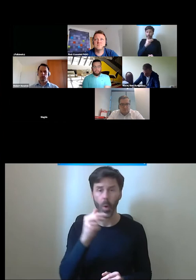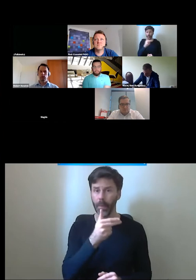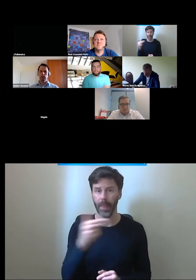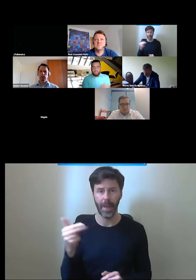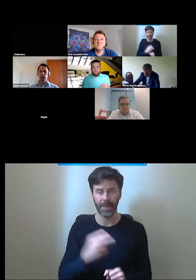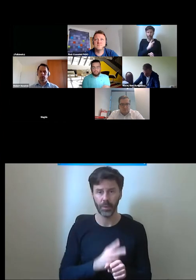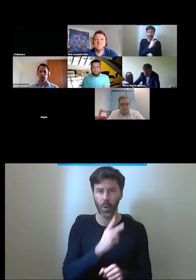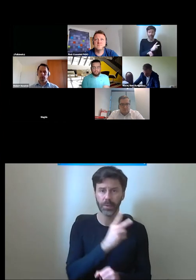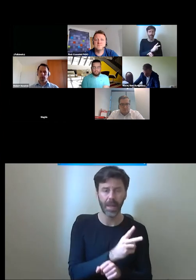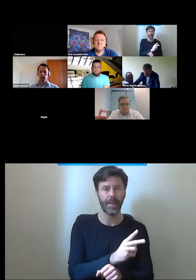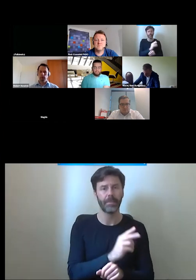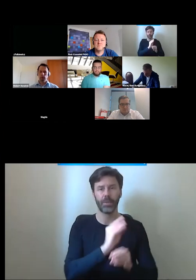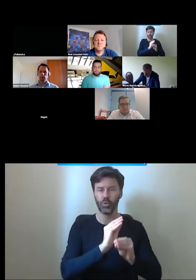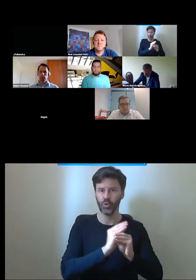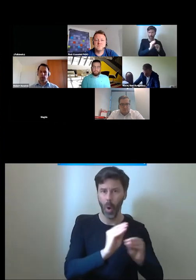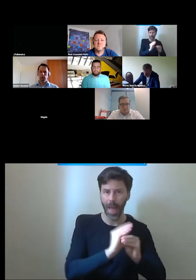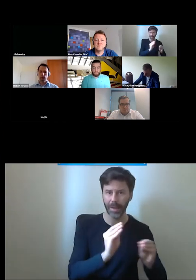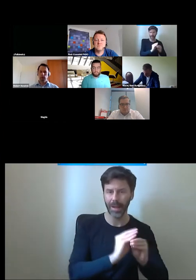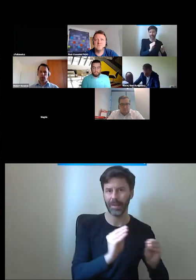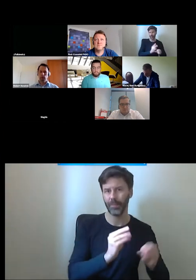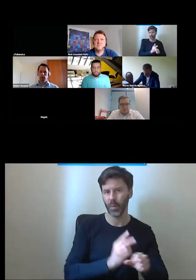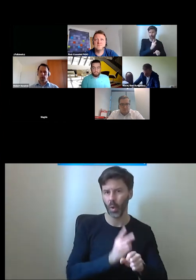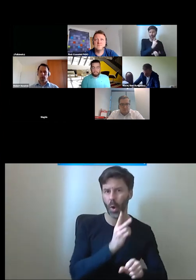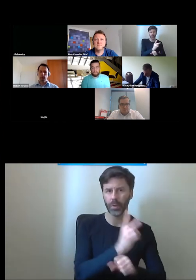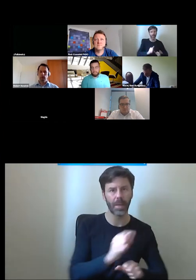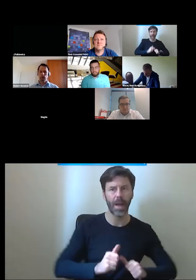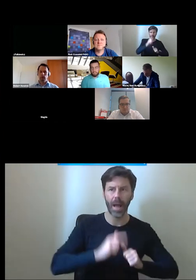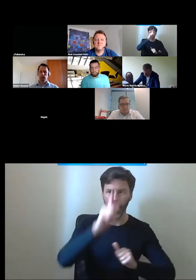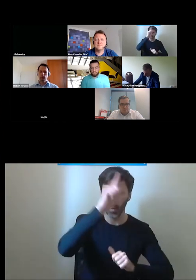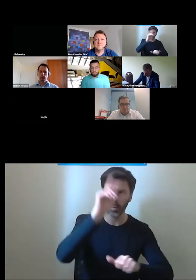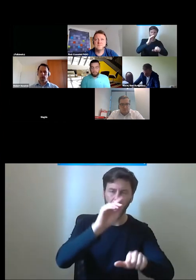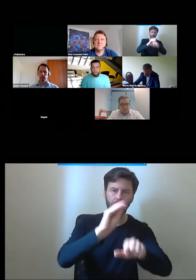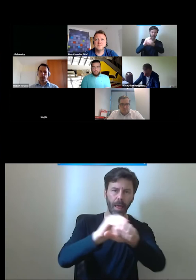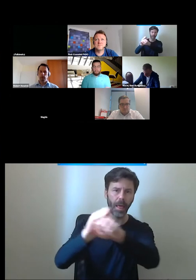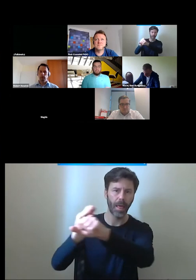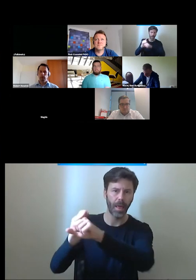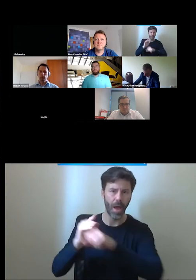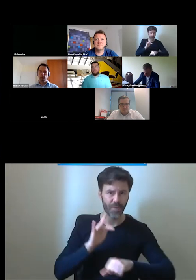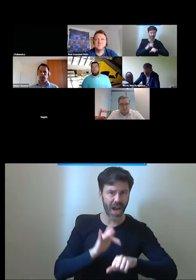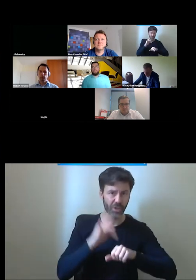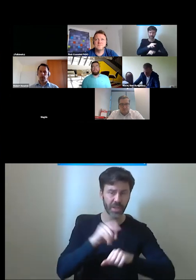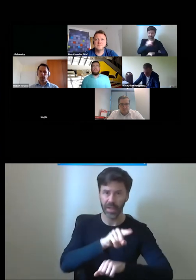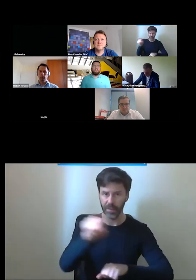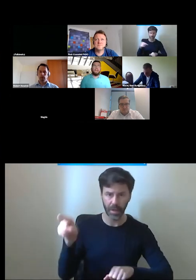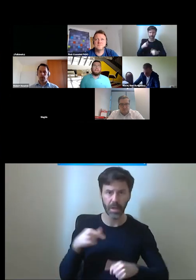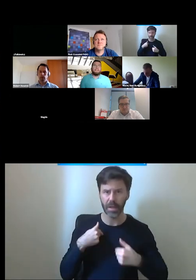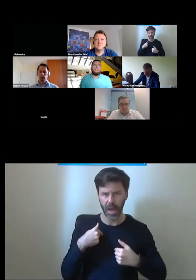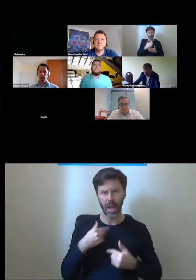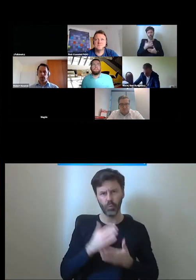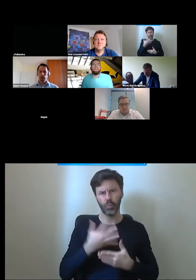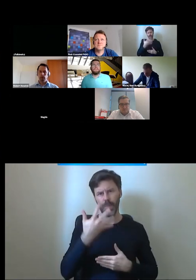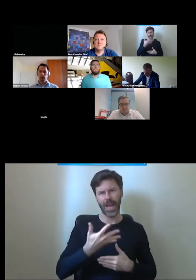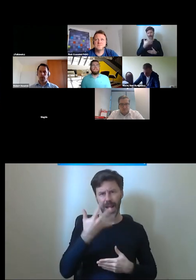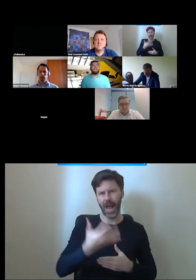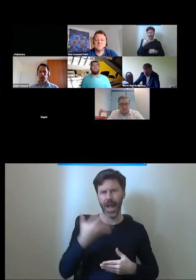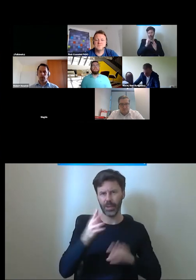i szkoleniami dostępnościowymi, uwrażliwiającymi i tak dalej zajmuję się od, można powiedzieć, pięciu lat. Jestem